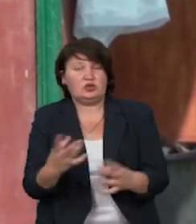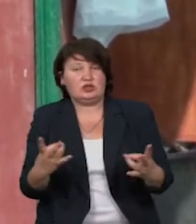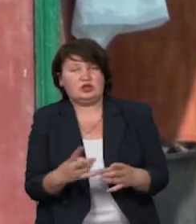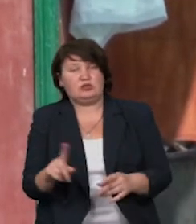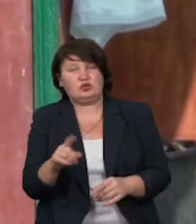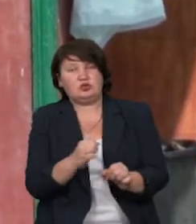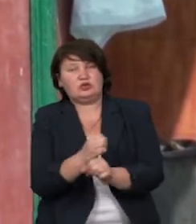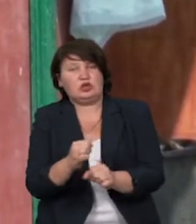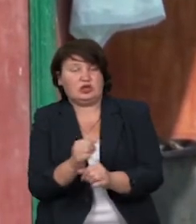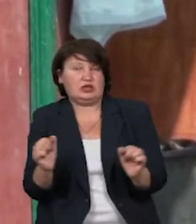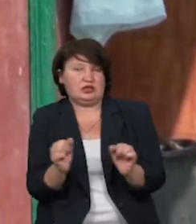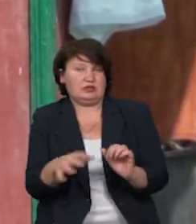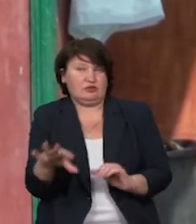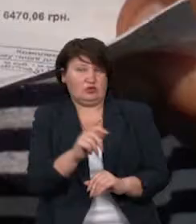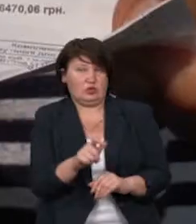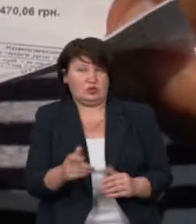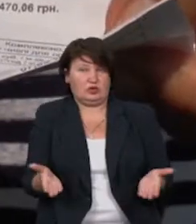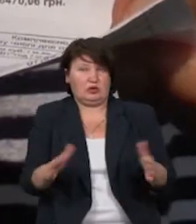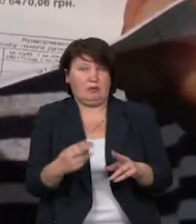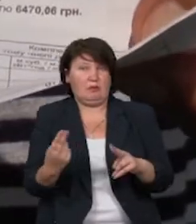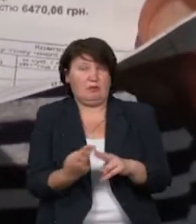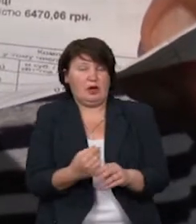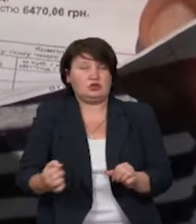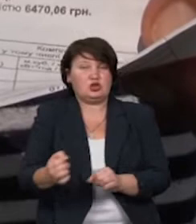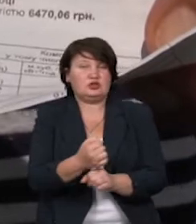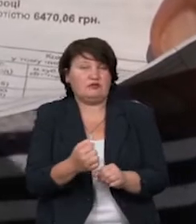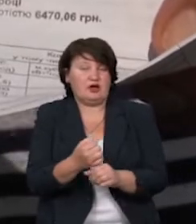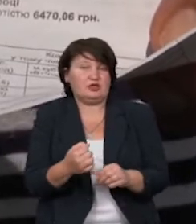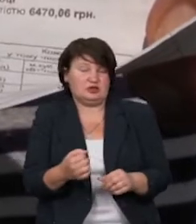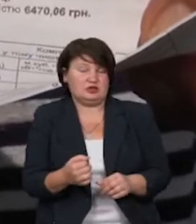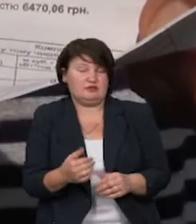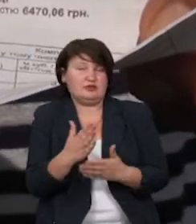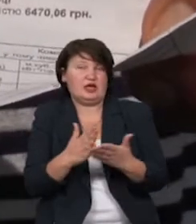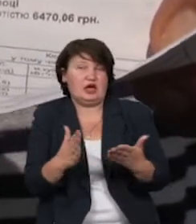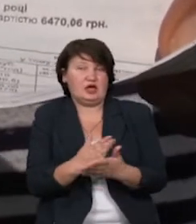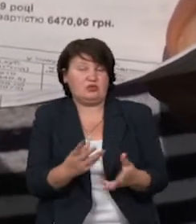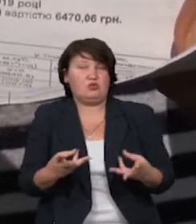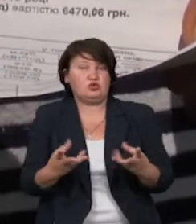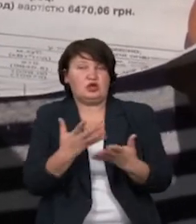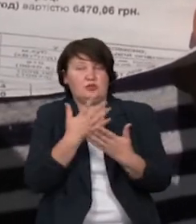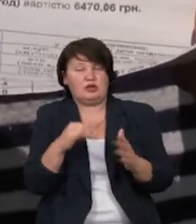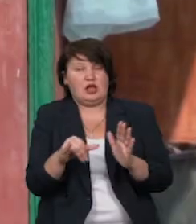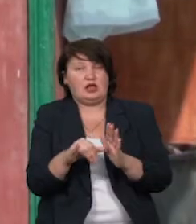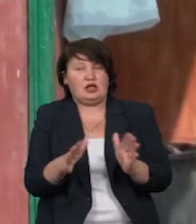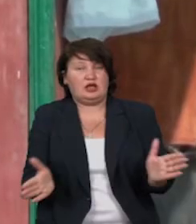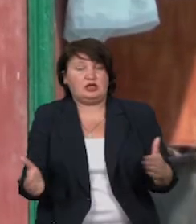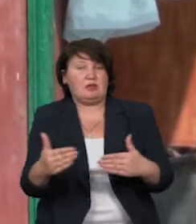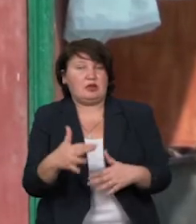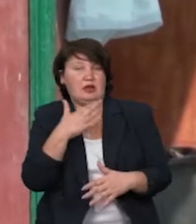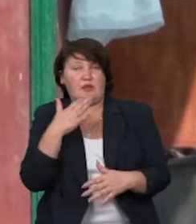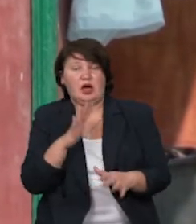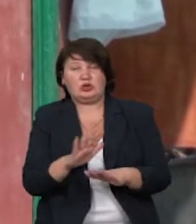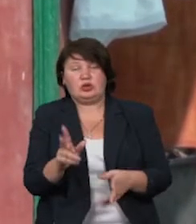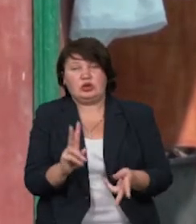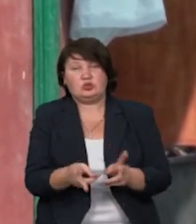І на зиму це всі люди залишаться без консервації, без нічого. Тому що печей немає, на електричній плитці багато не зготуєш.